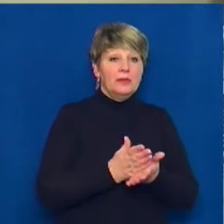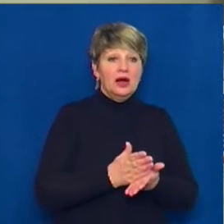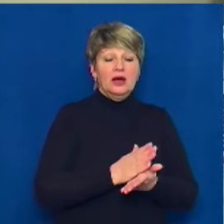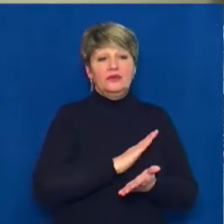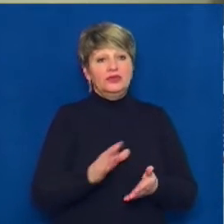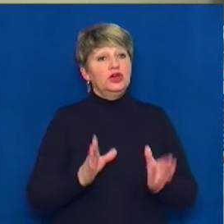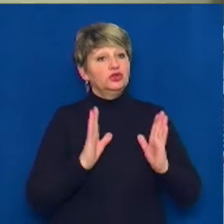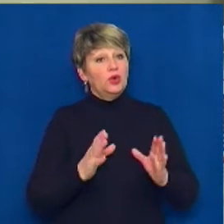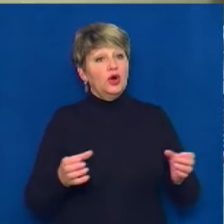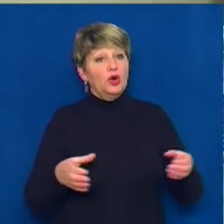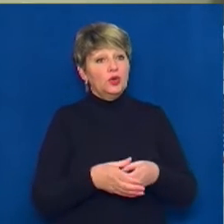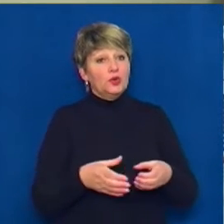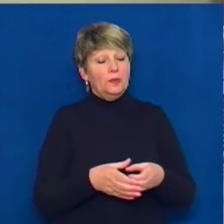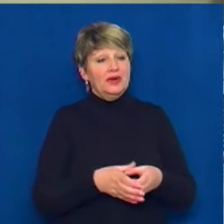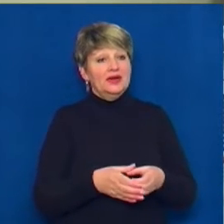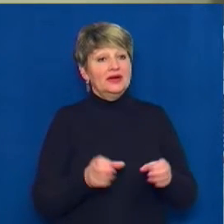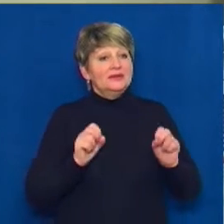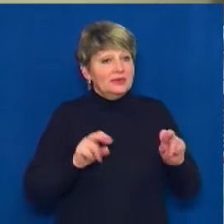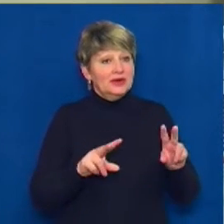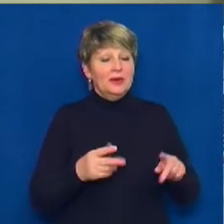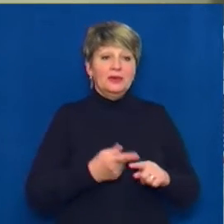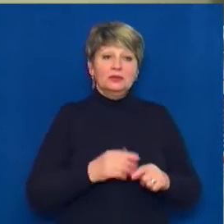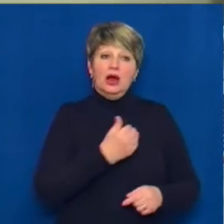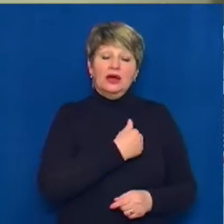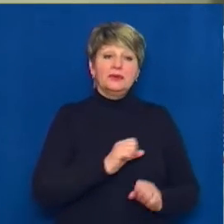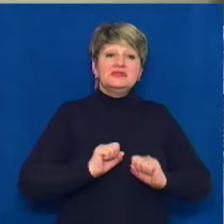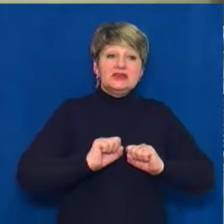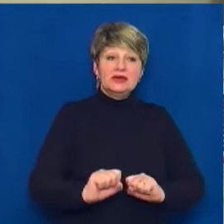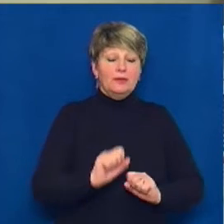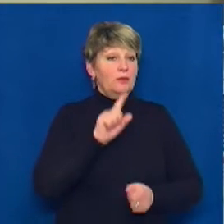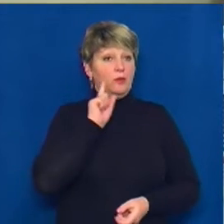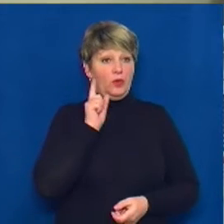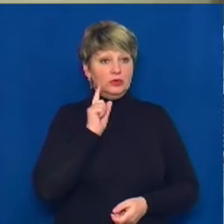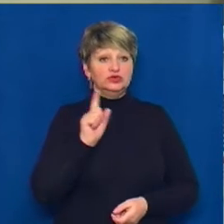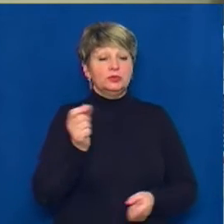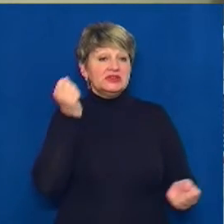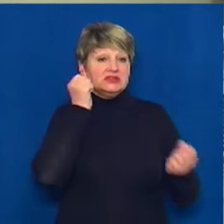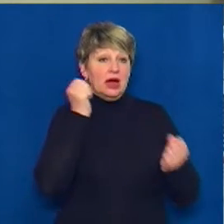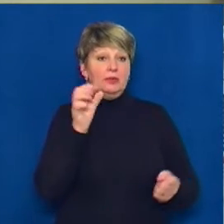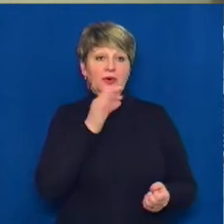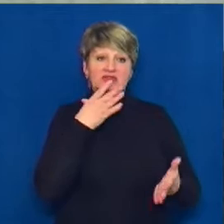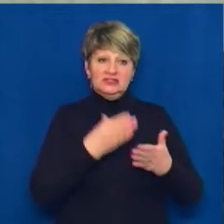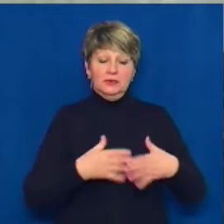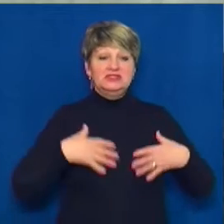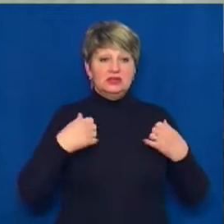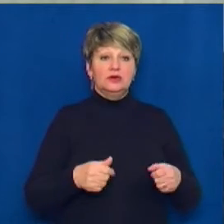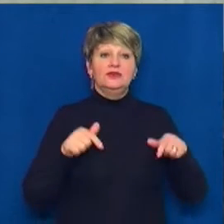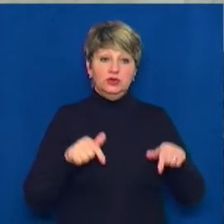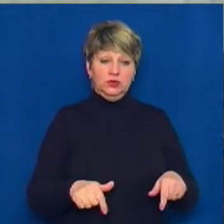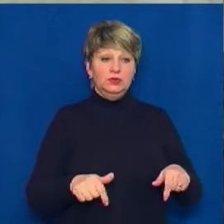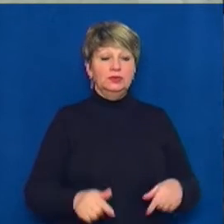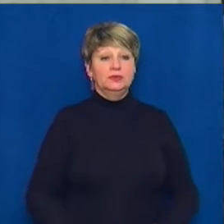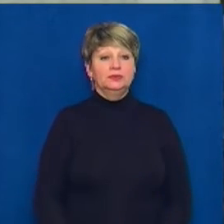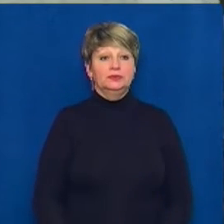ризику, не всі, але мають. То ми хочемо захистити молодь, щоб вона дбала про своє здорове, тому ми саме тут. Ірина